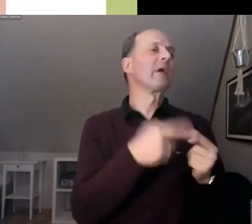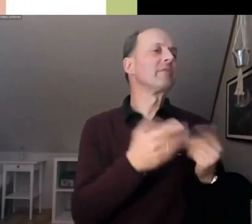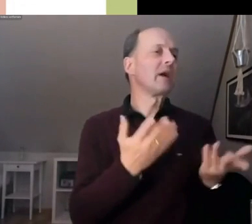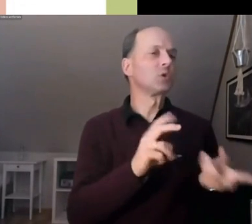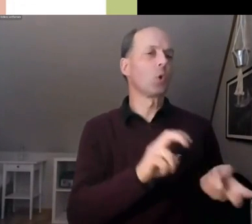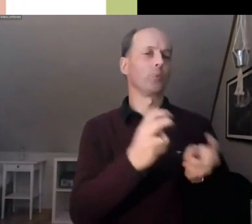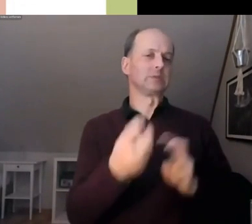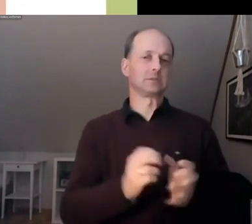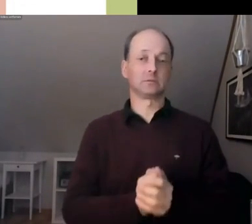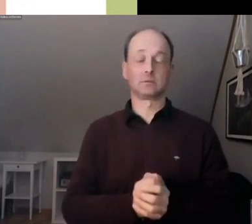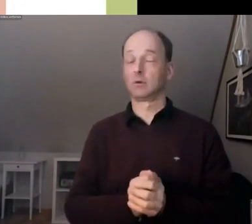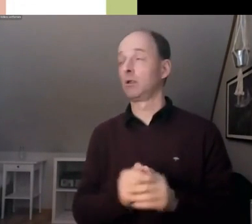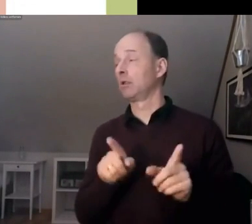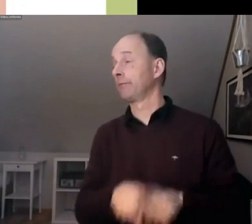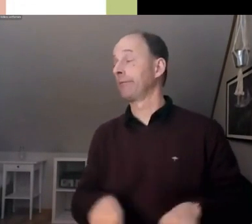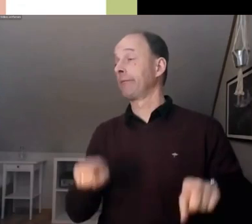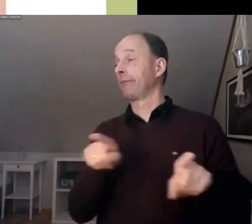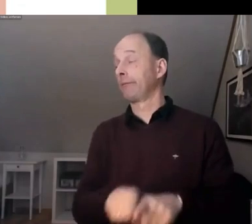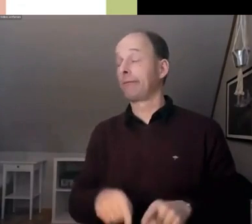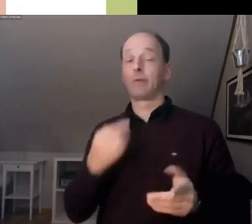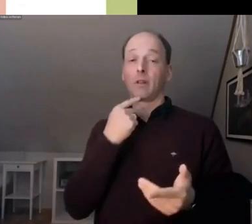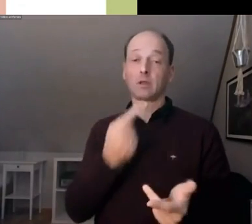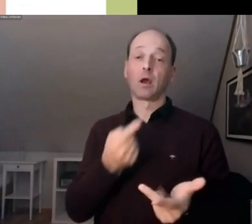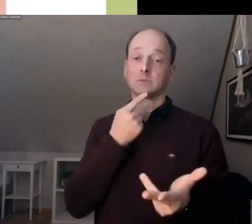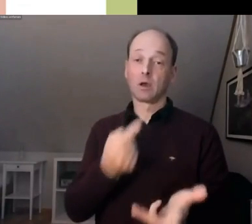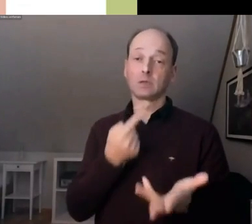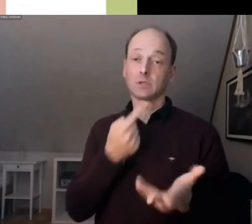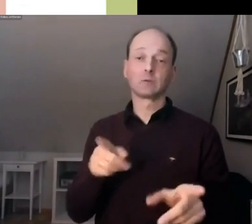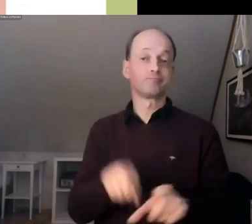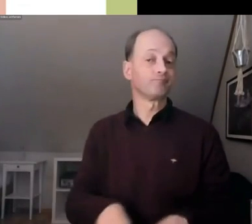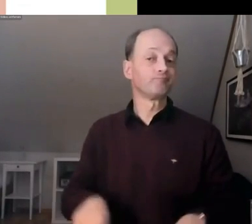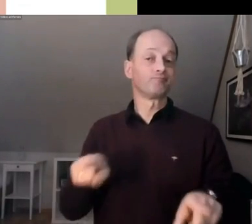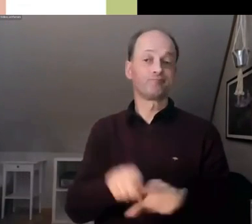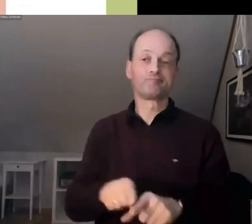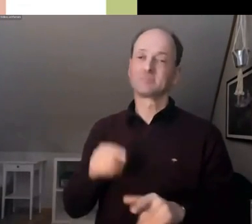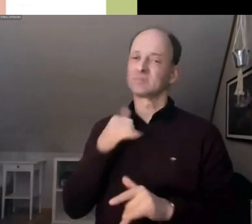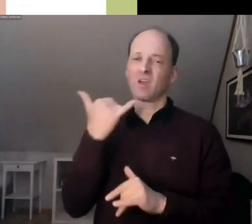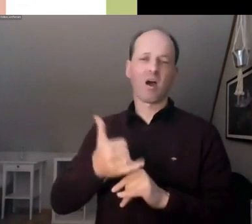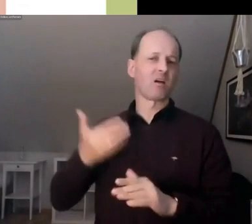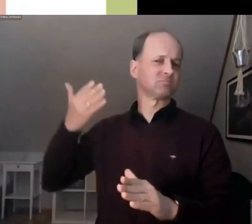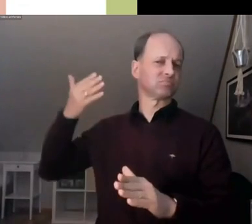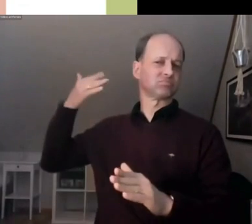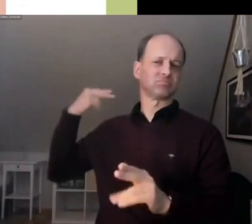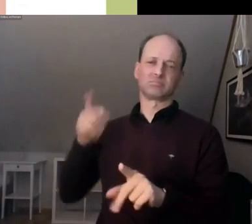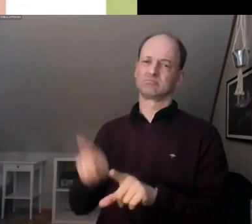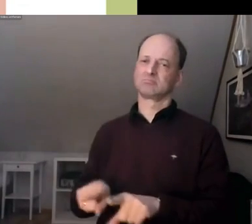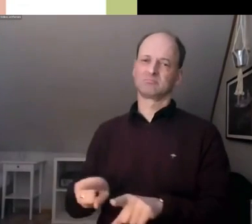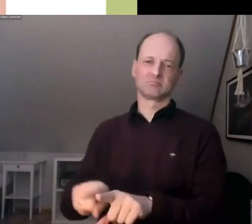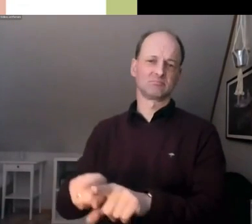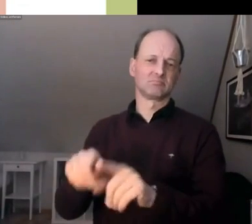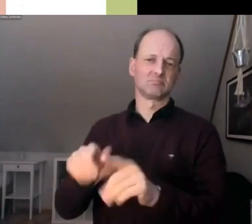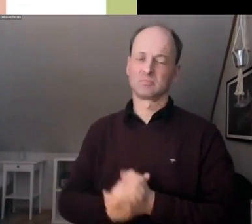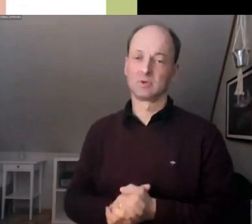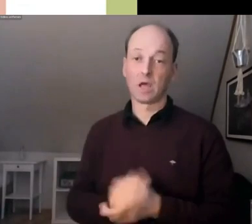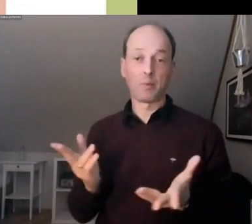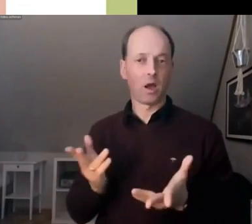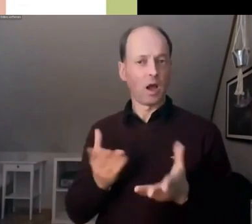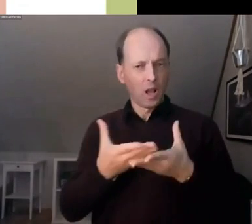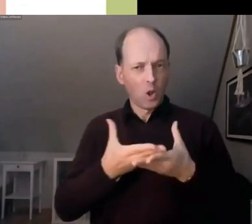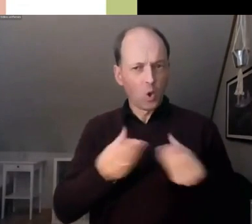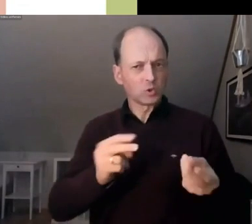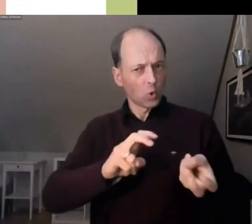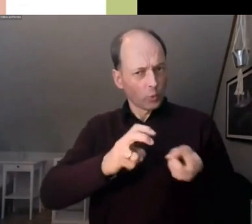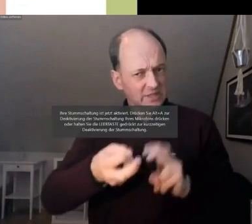Diese Sprüche hören wir aber seit Jahrzehnten. Da müssen wir uns doch fragen, was fehlt zur Umsetzung der Lösungen?